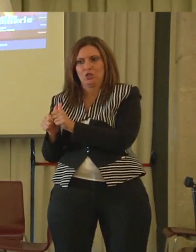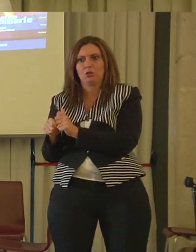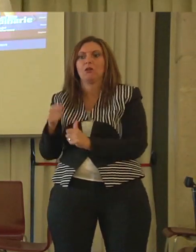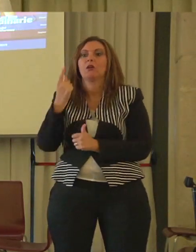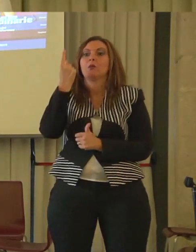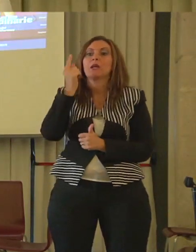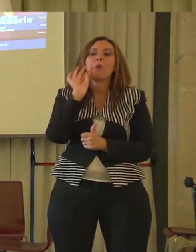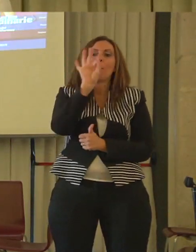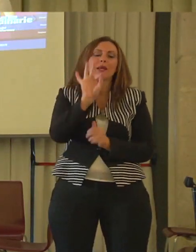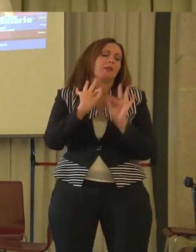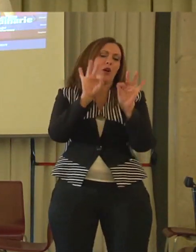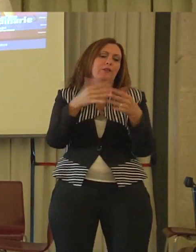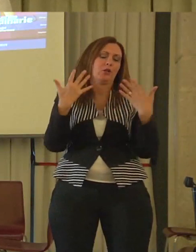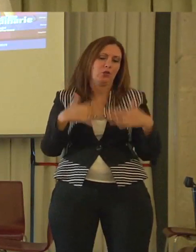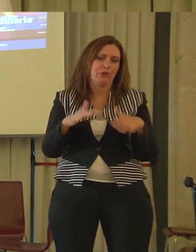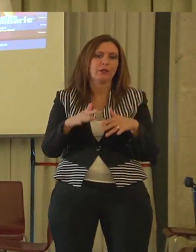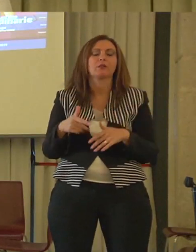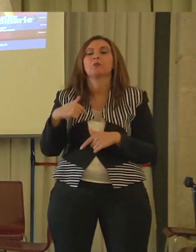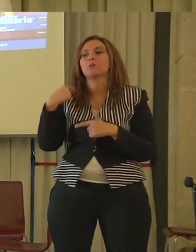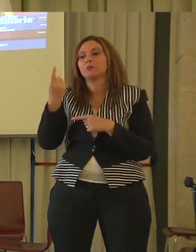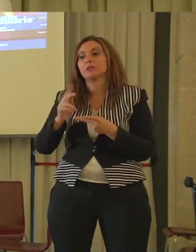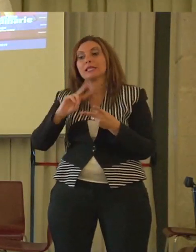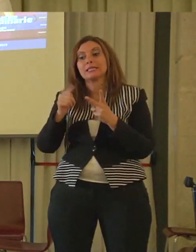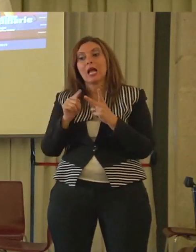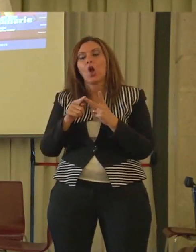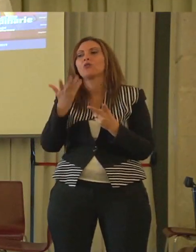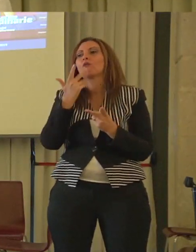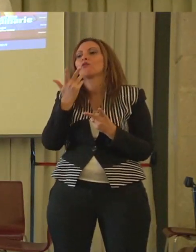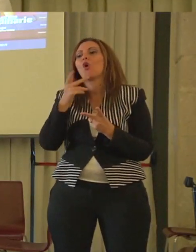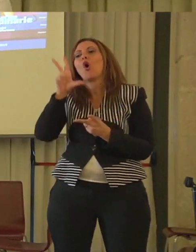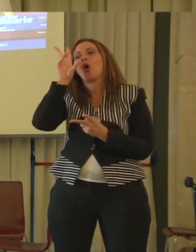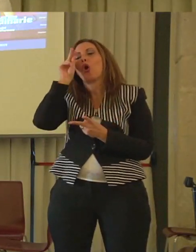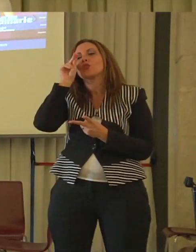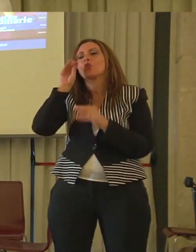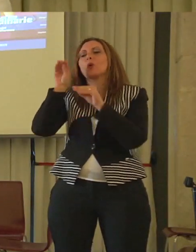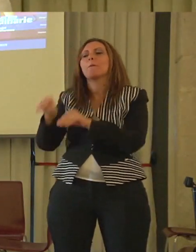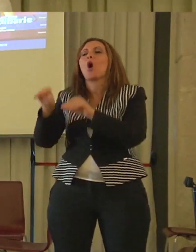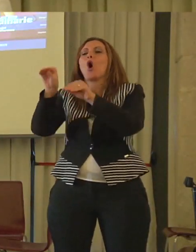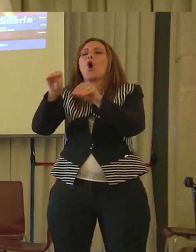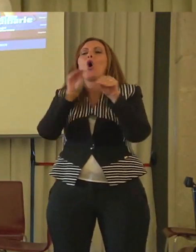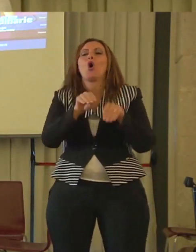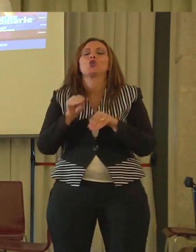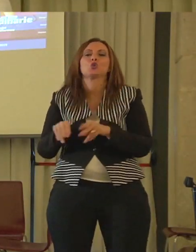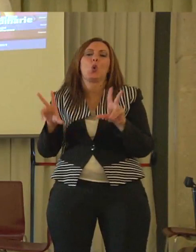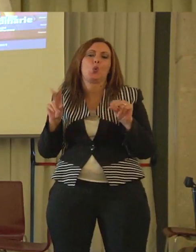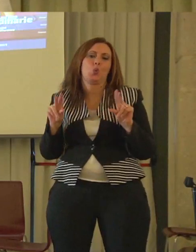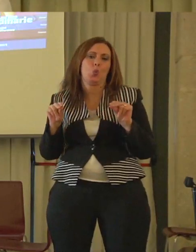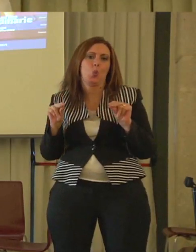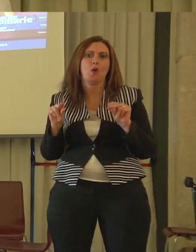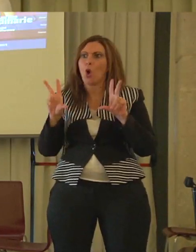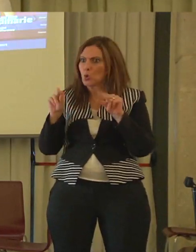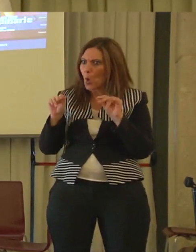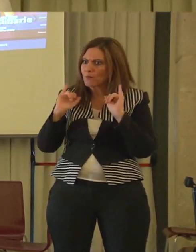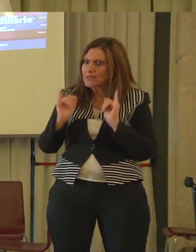completamente raggiunto. La voglia di conoscere posti nuovi, tanto nuovi ma anche tanto vicini a loro,